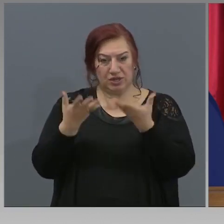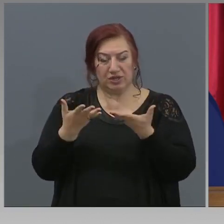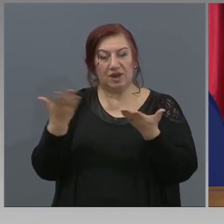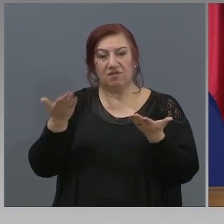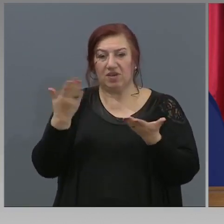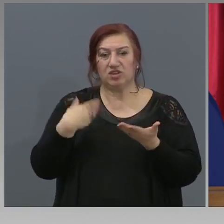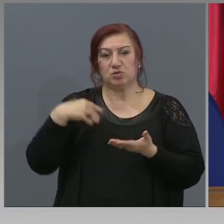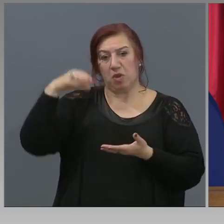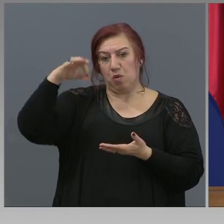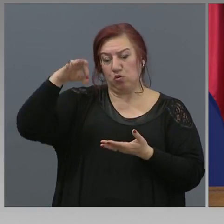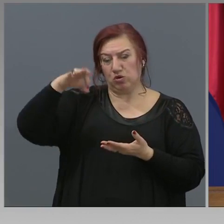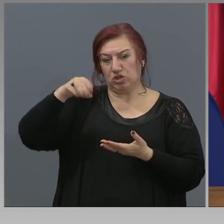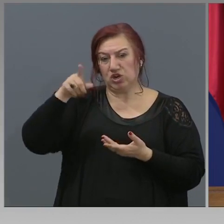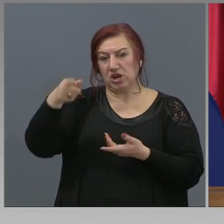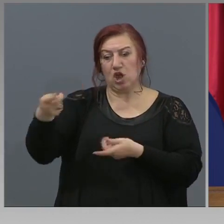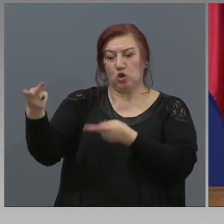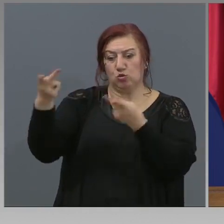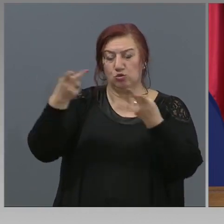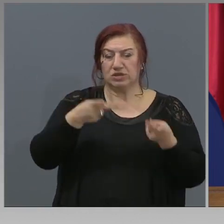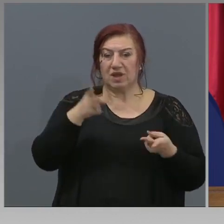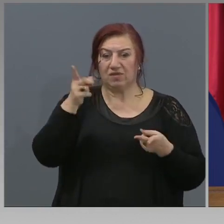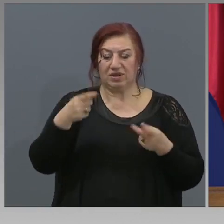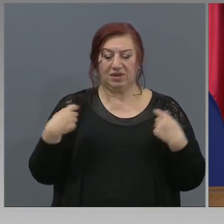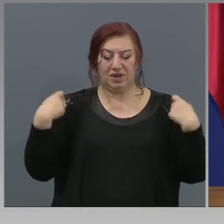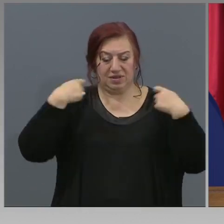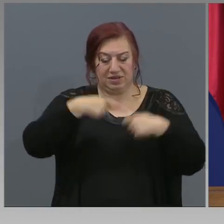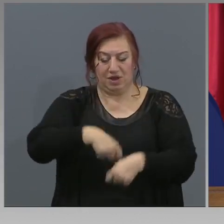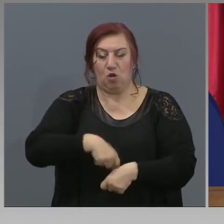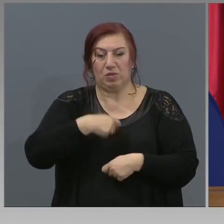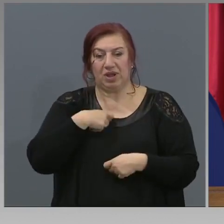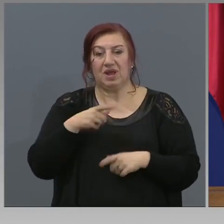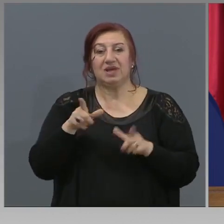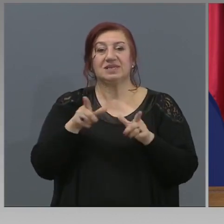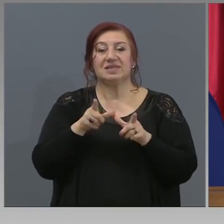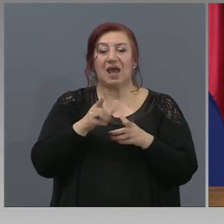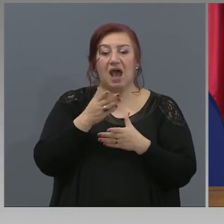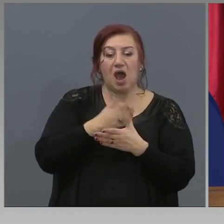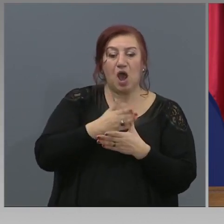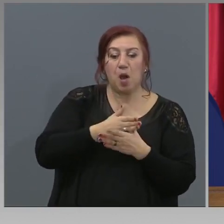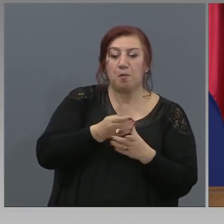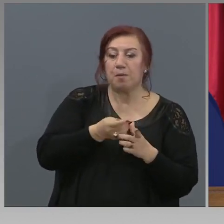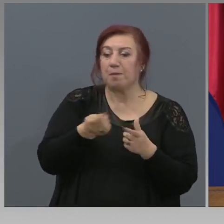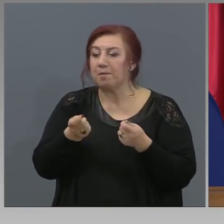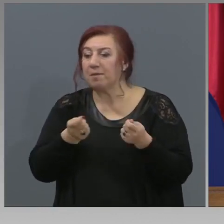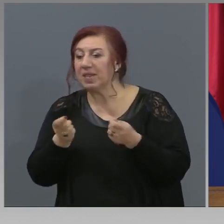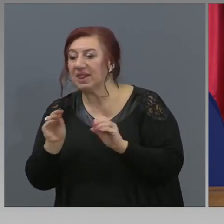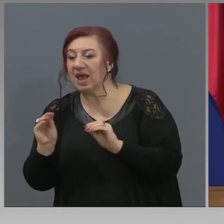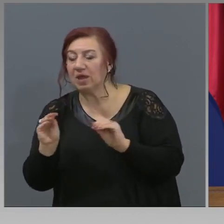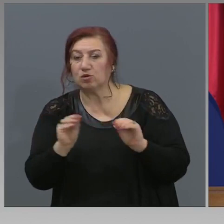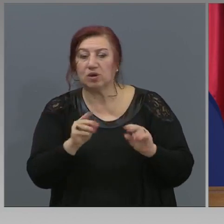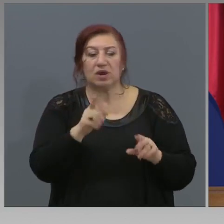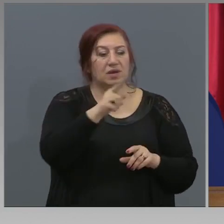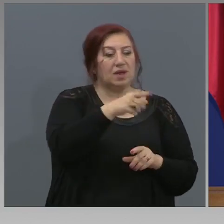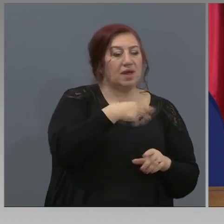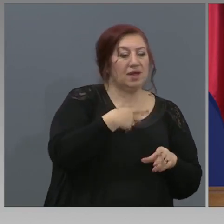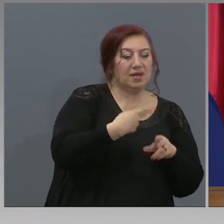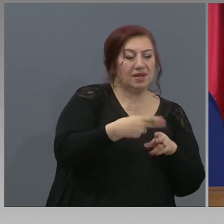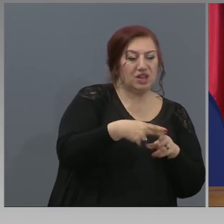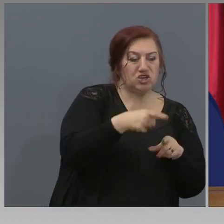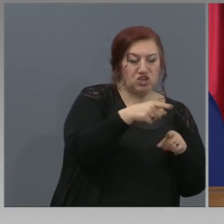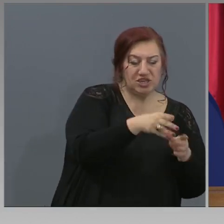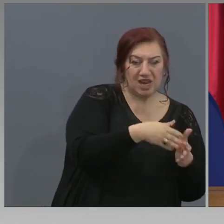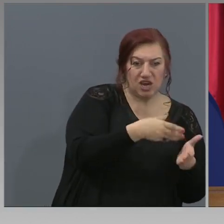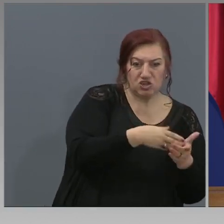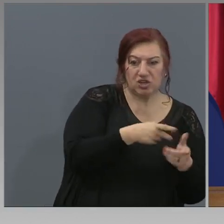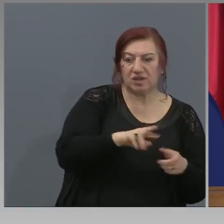вече доставката на тези предпазни облекла за медиаторите, но както ви казах, не само медиаторите, някъде хигиенистката, друга ли директора